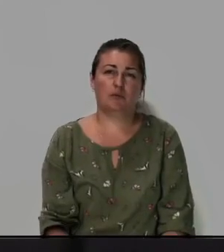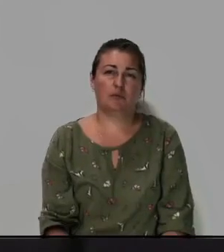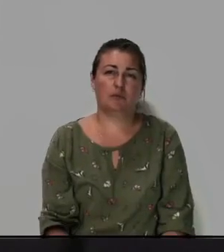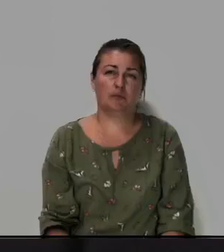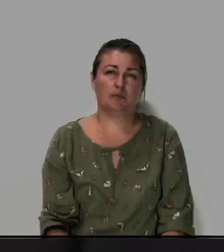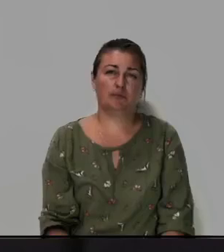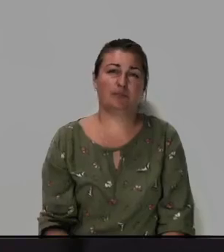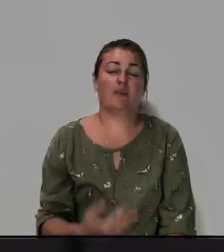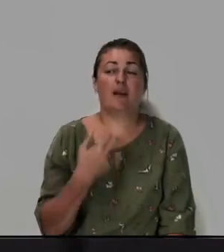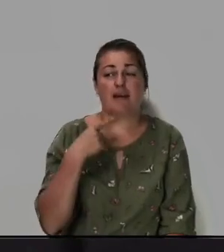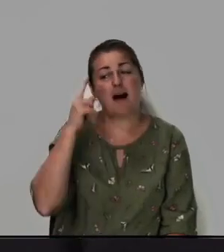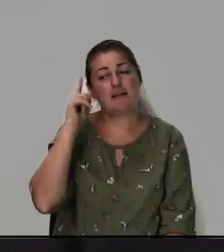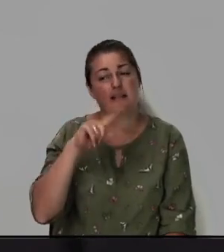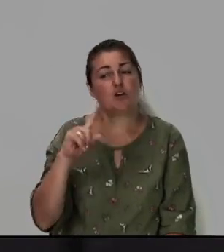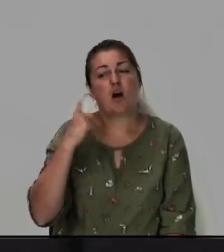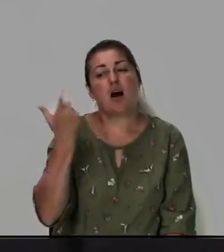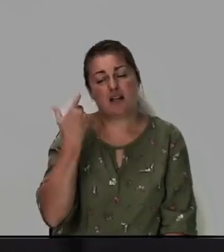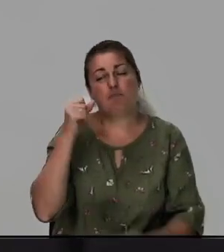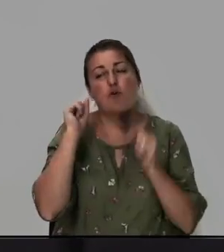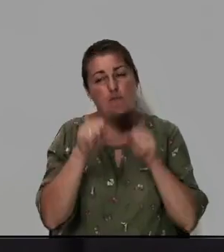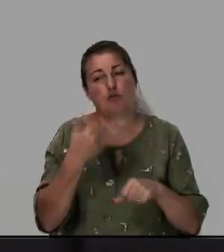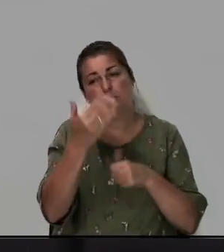Я знаю, что Господь может тебе помочь.